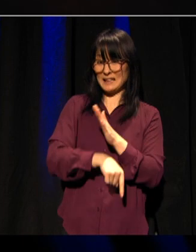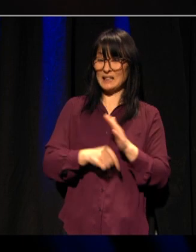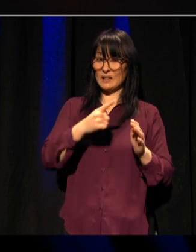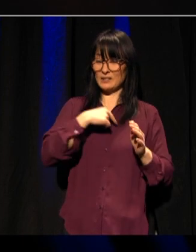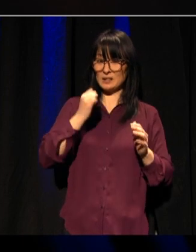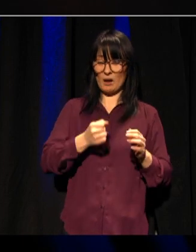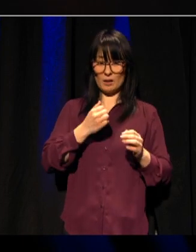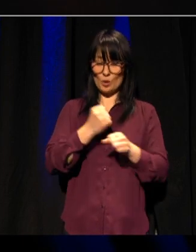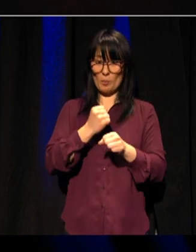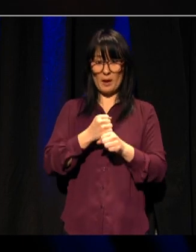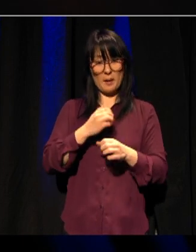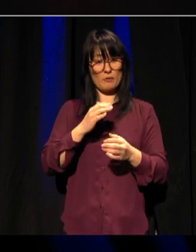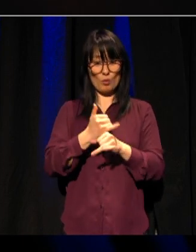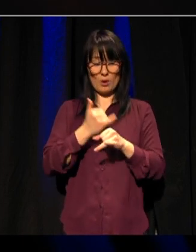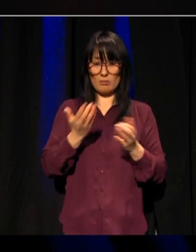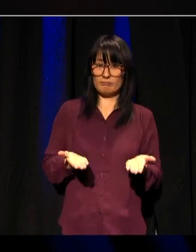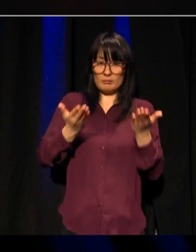kvalitet i bredden.